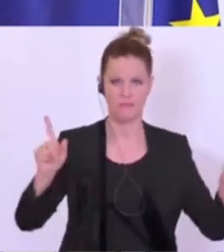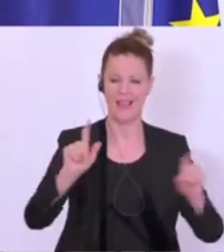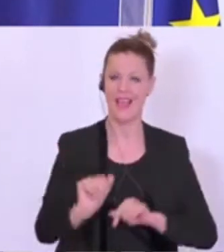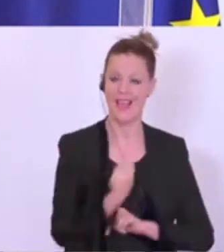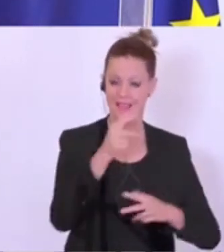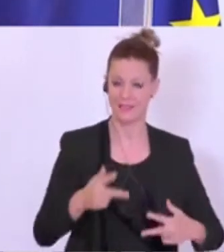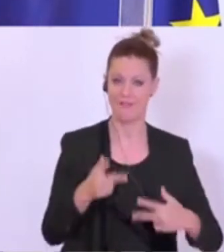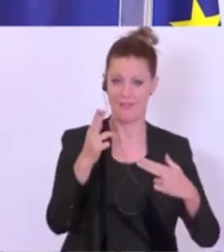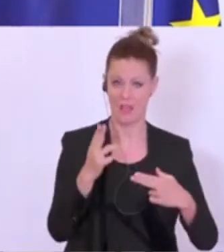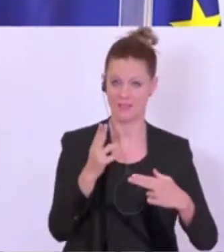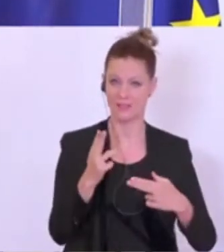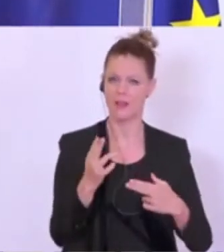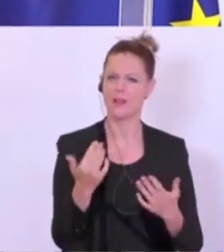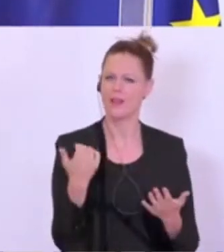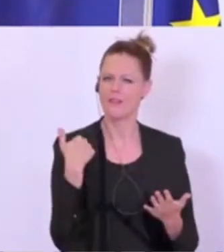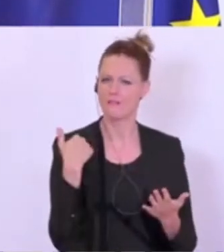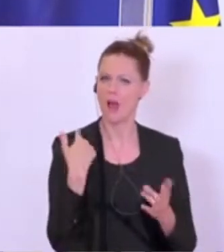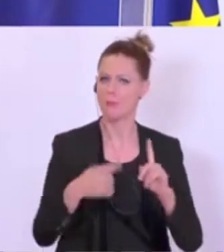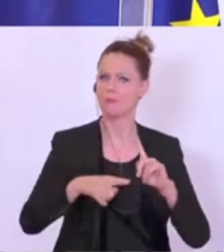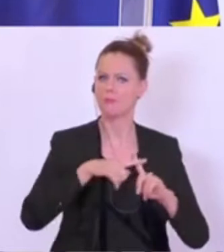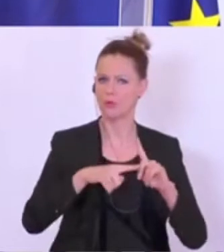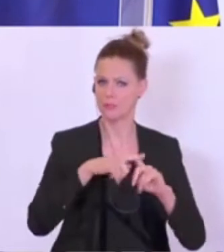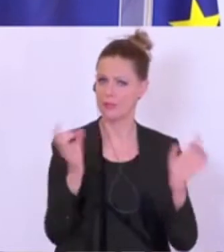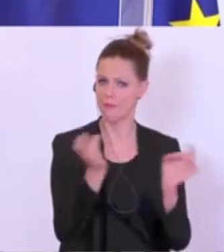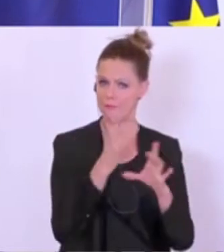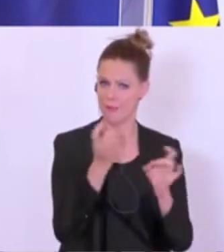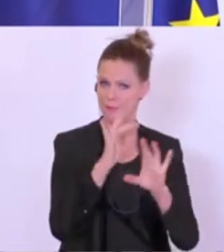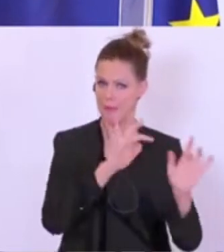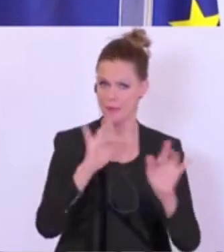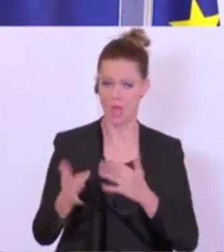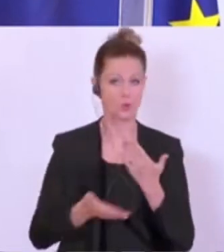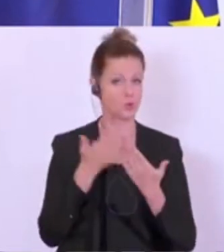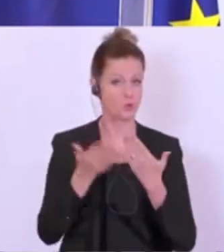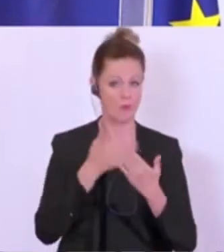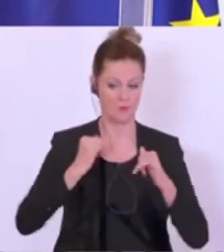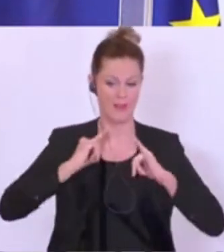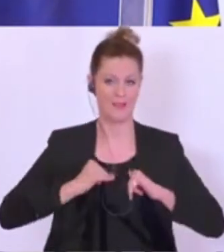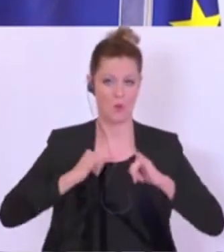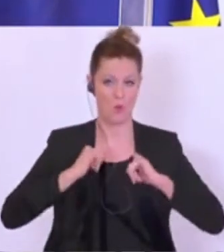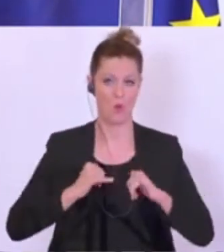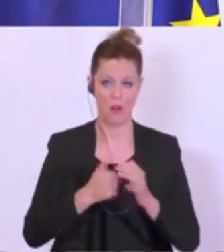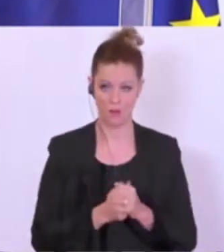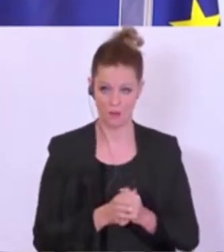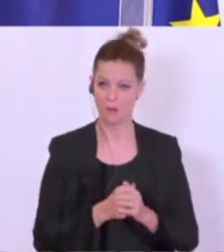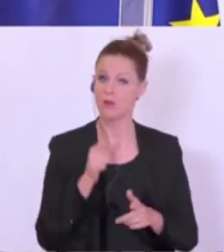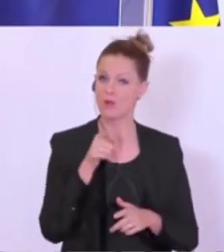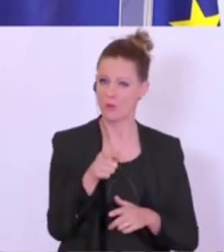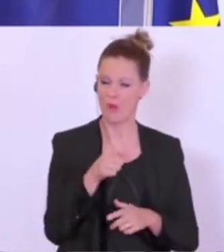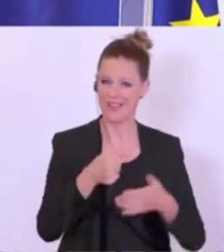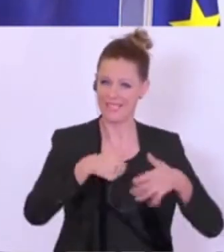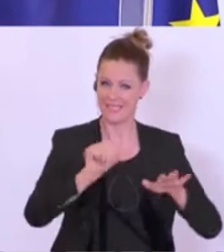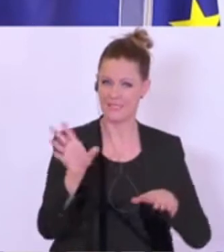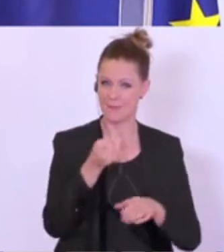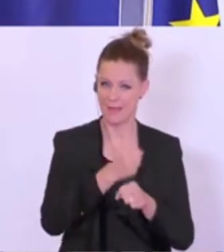ersten Phase gab es bereits sehr positive Rückmeldungen. Zum Beispiel aus Tirol. Hier erhielten 16